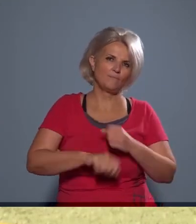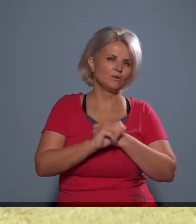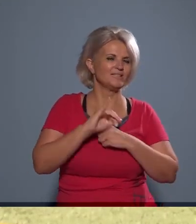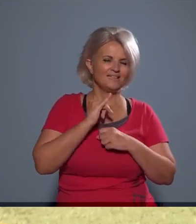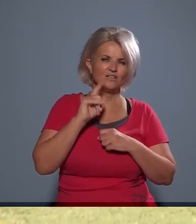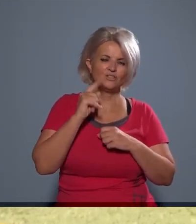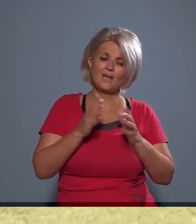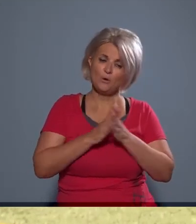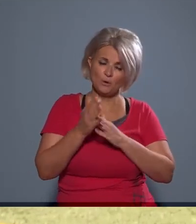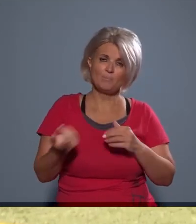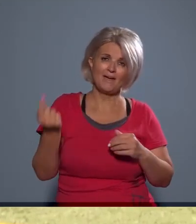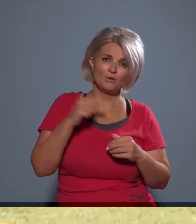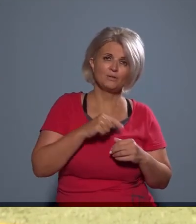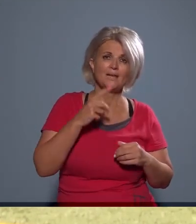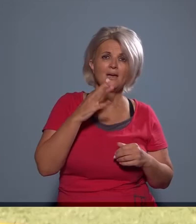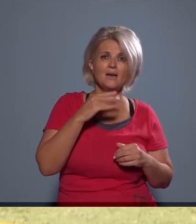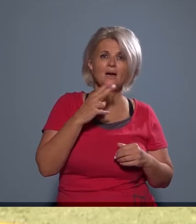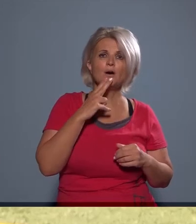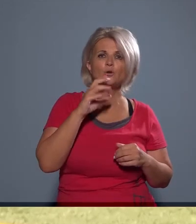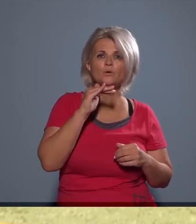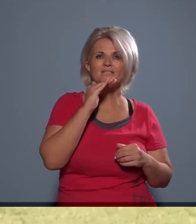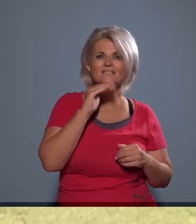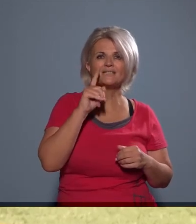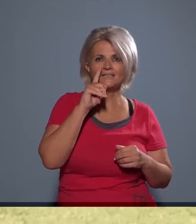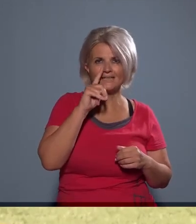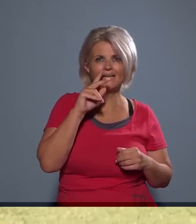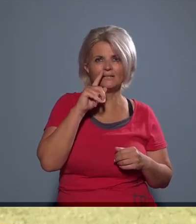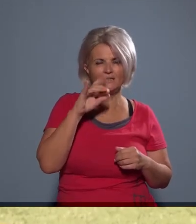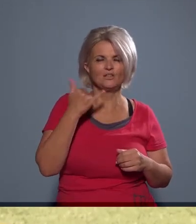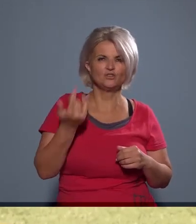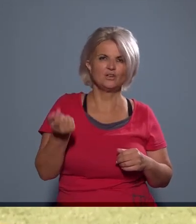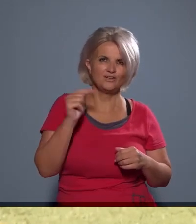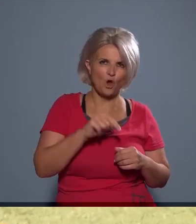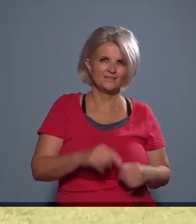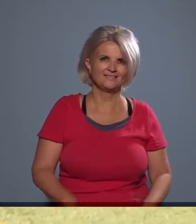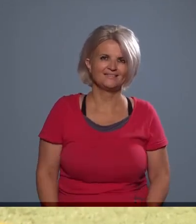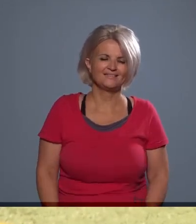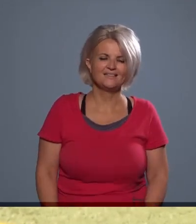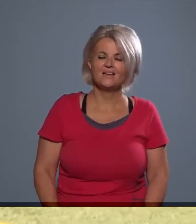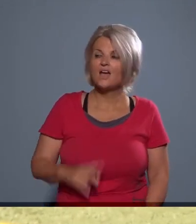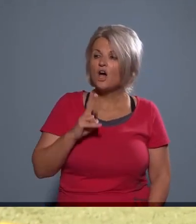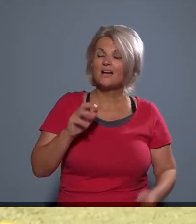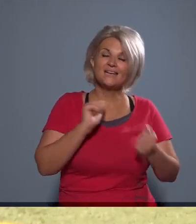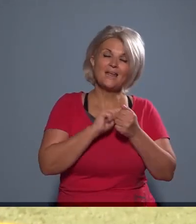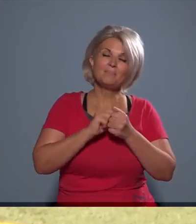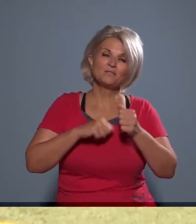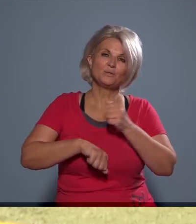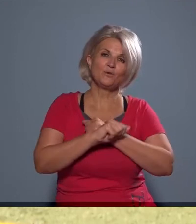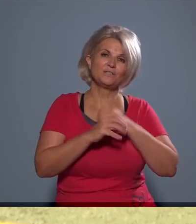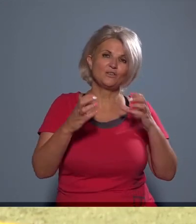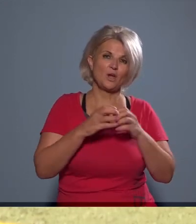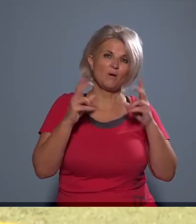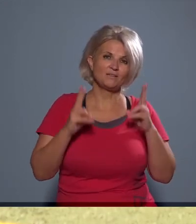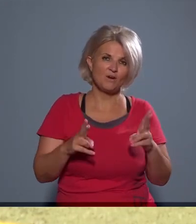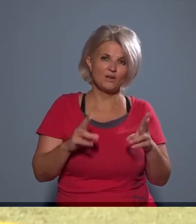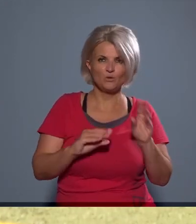csapata nincsen, de örömmel eljöttek ide, a russzinok is el szoktak jönni, és azok, akik egyébként nem biztos, hogy